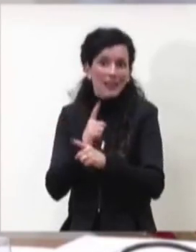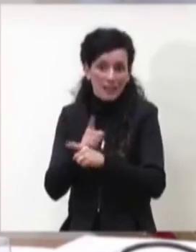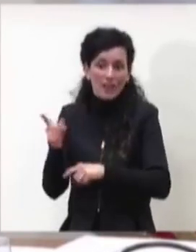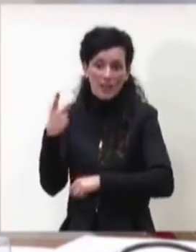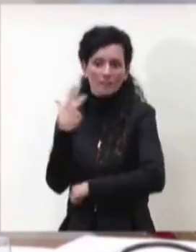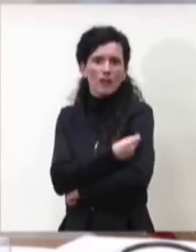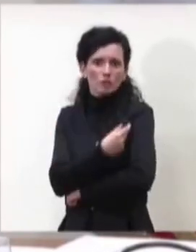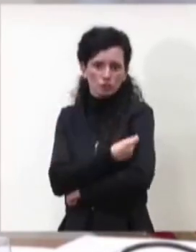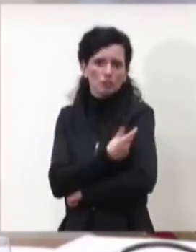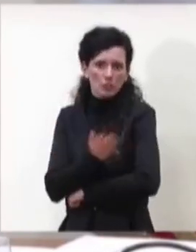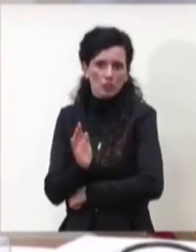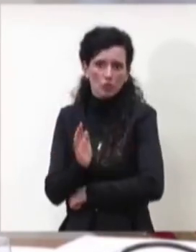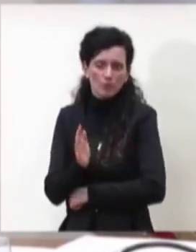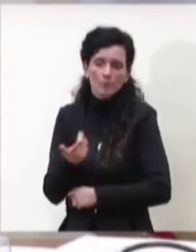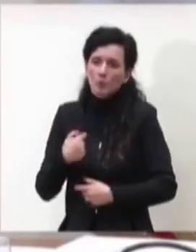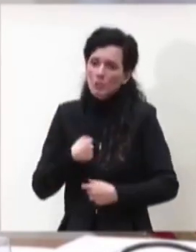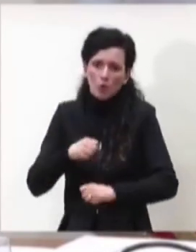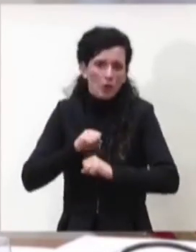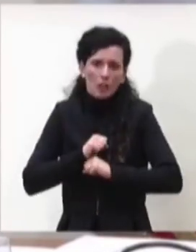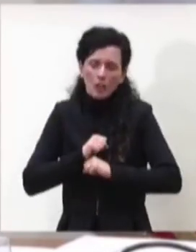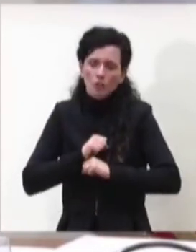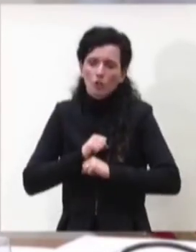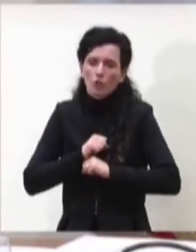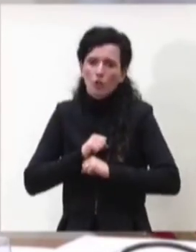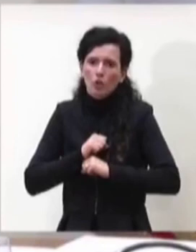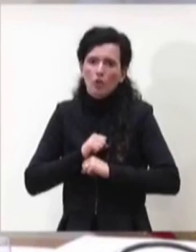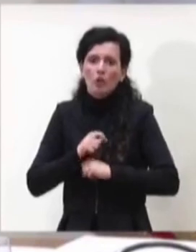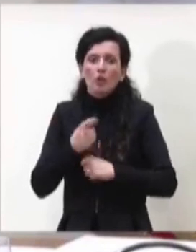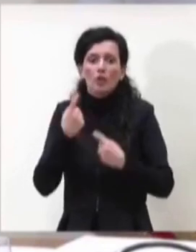io credo immediatamente dopo